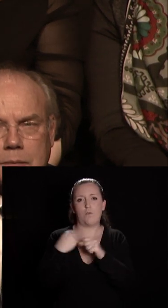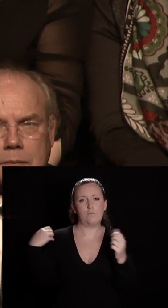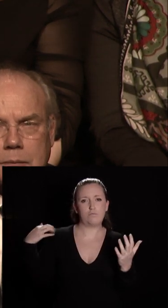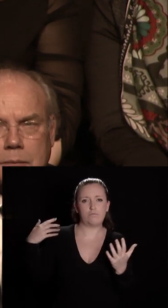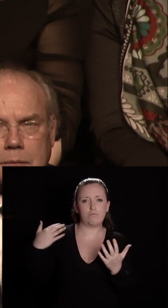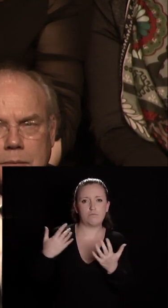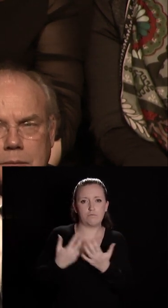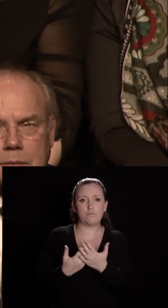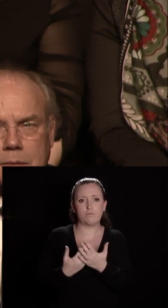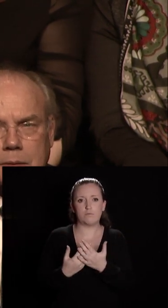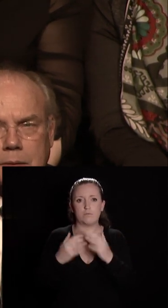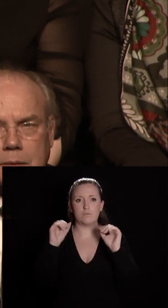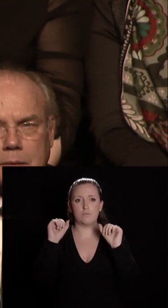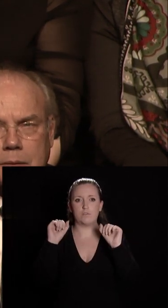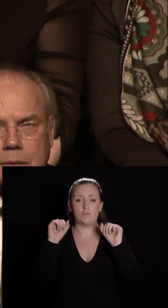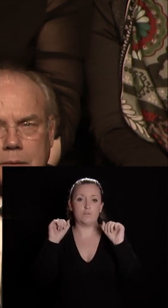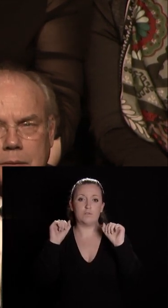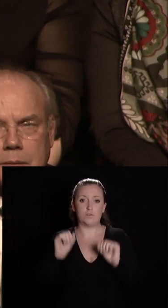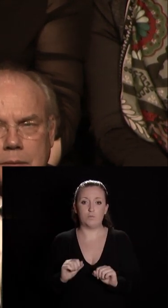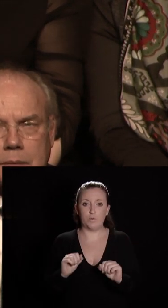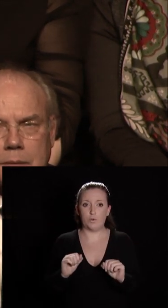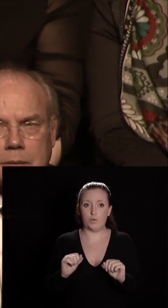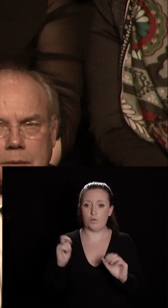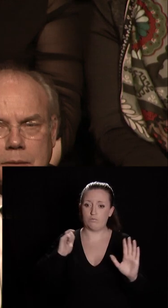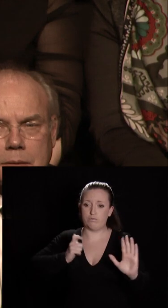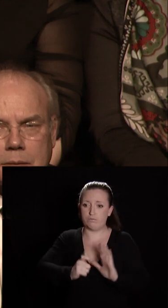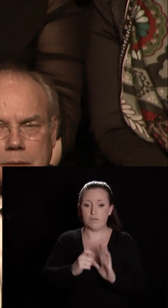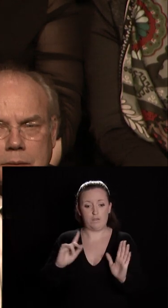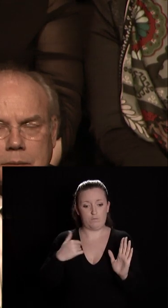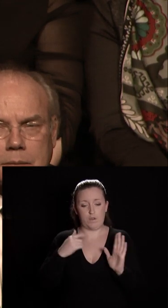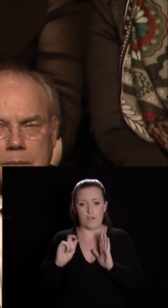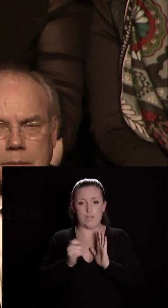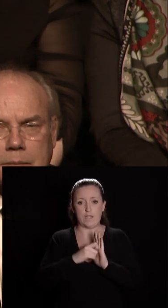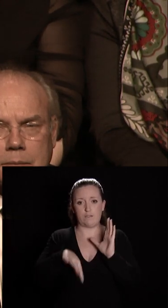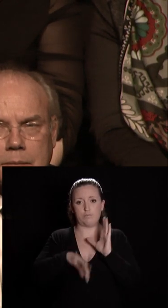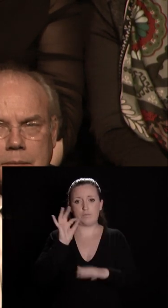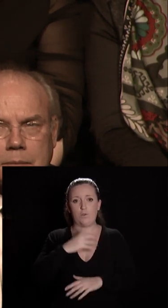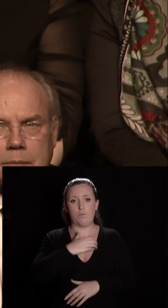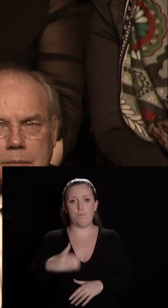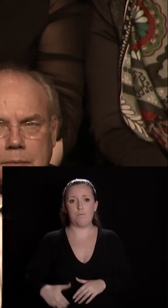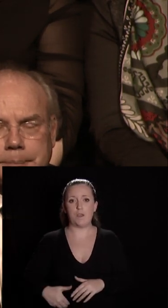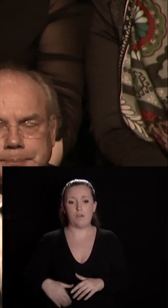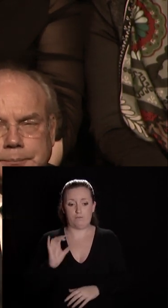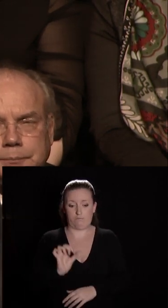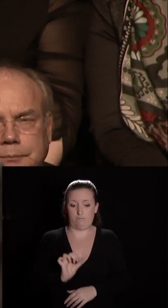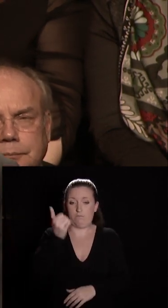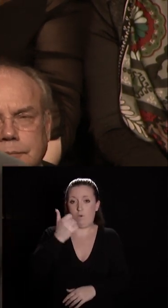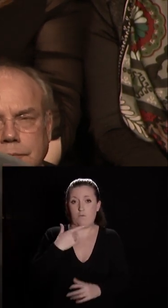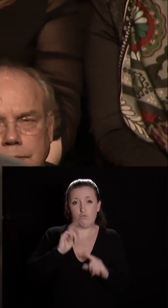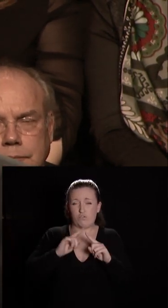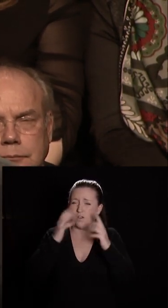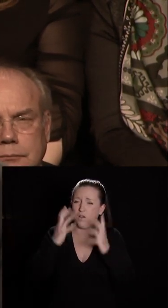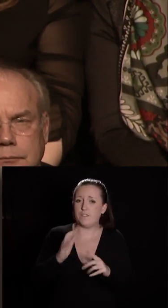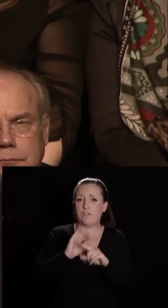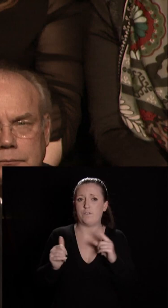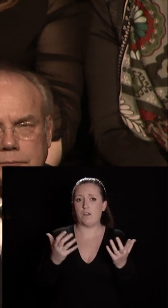dont je pourrais faire rapidement la genèse lorsque j'ai été élu maire parmi les premières choses que j'ai voulu faire c